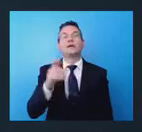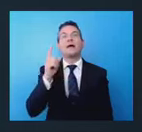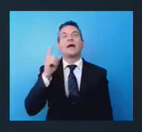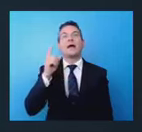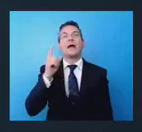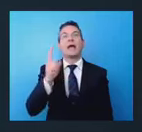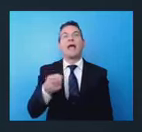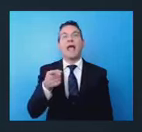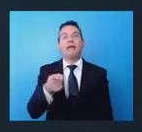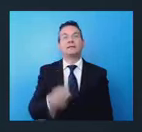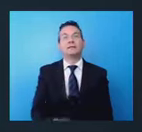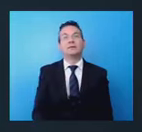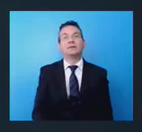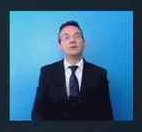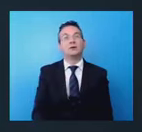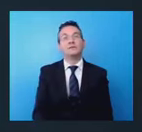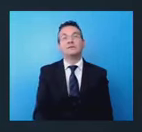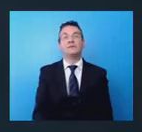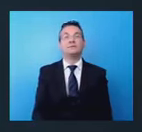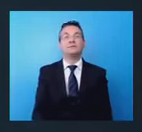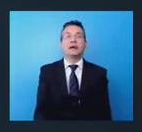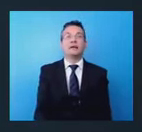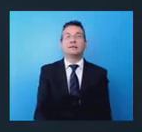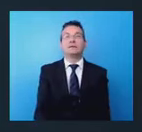Buongiorno, buongiorno forte.